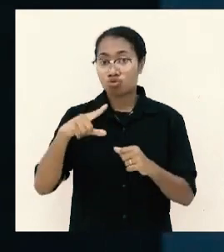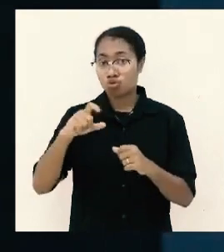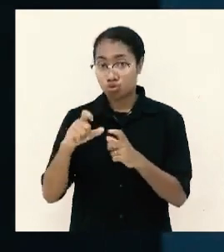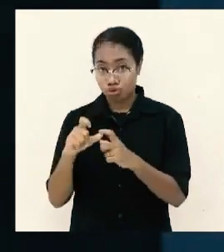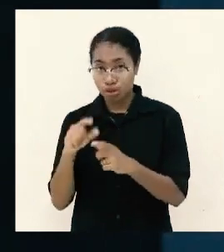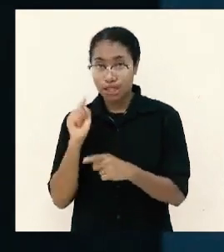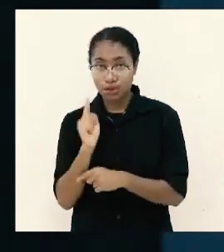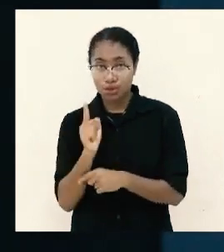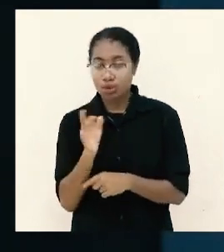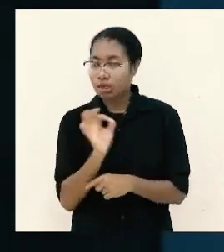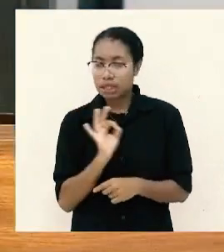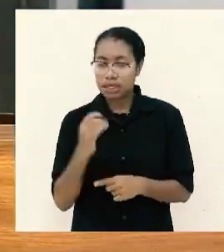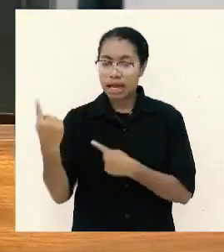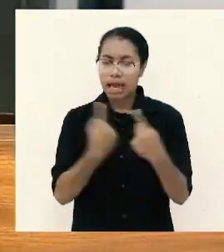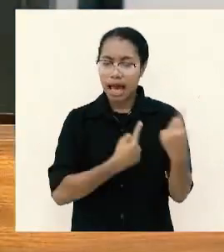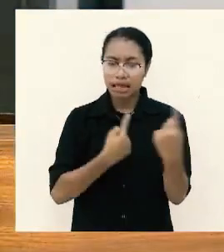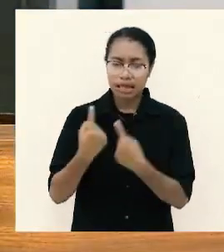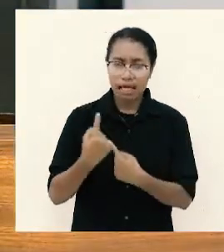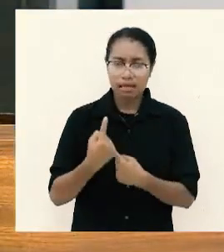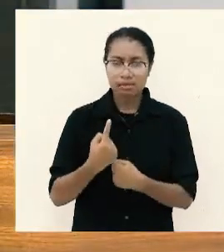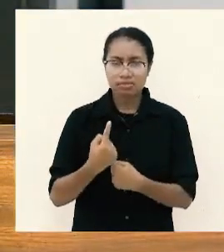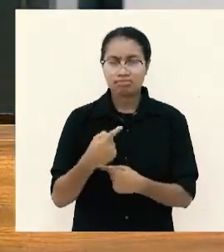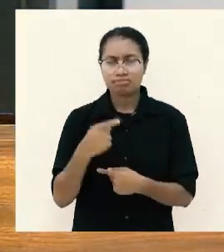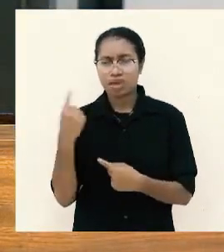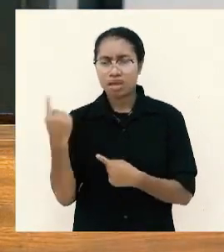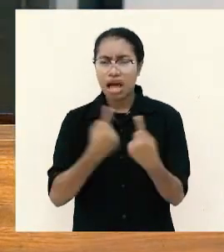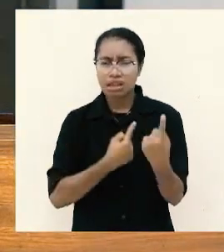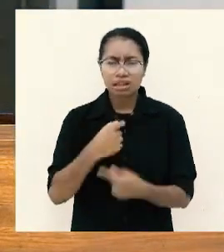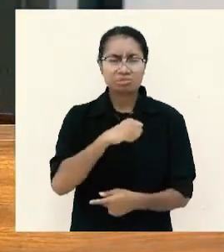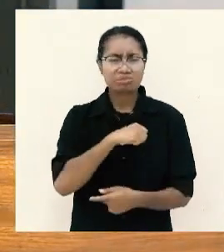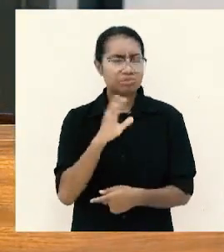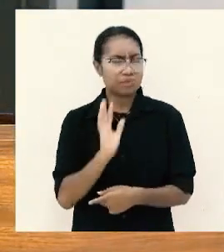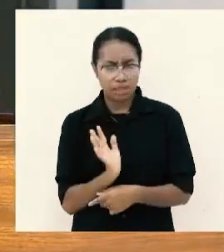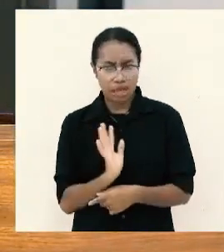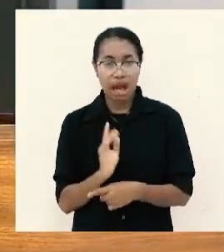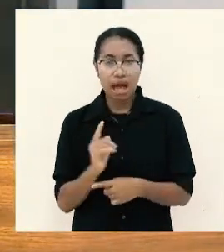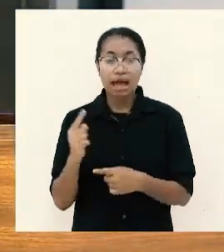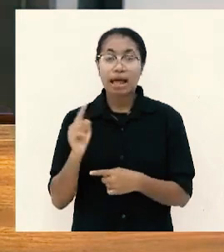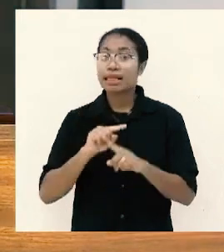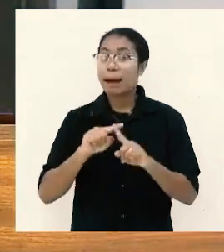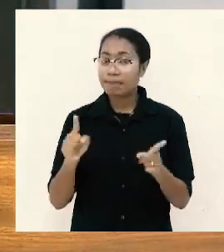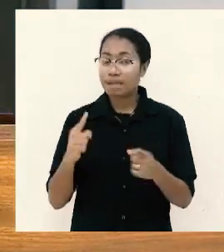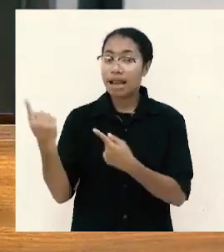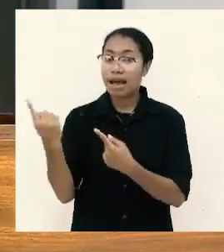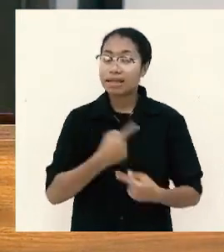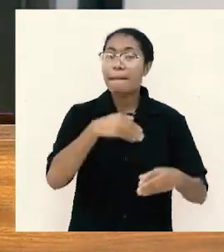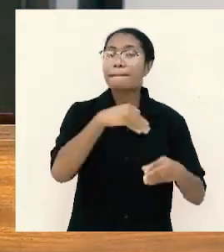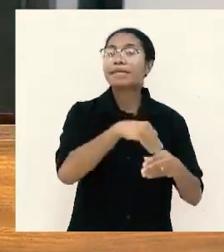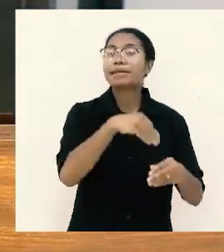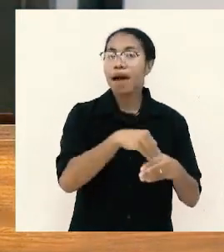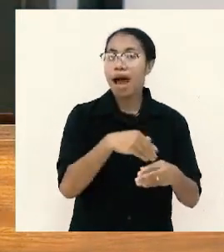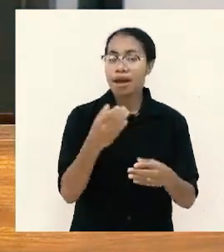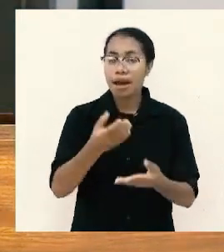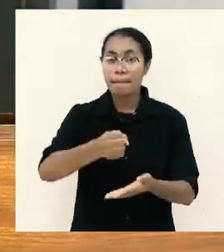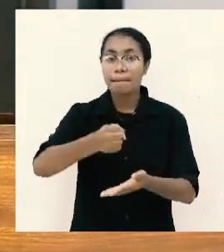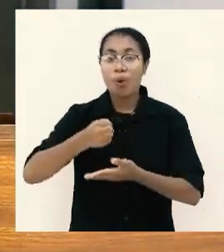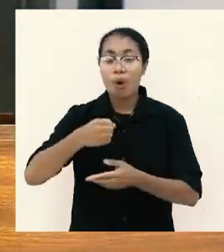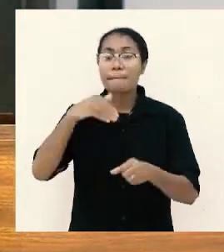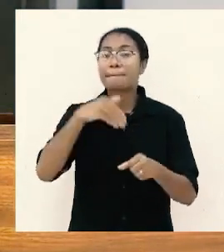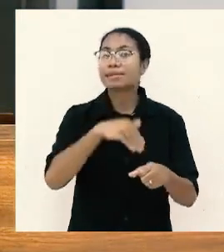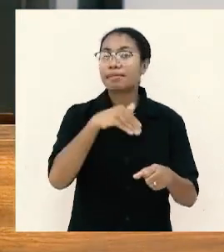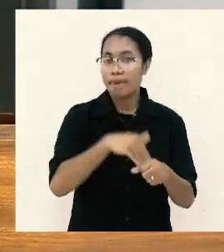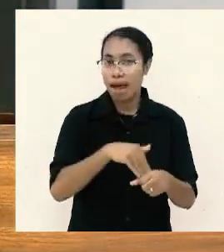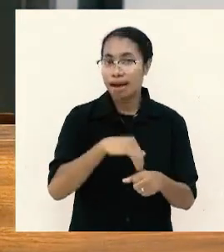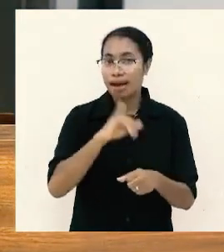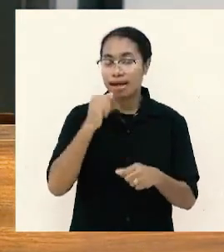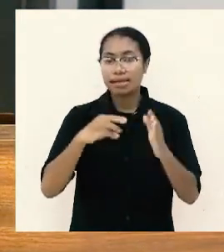datang dengan tangan hampa tapi dengan membawa persembahan yang diberikan oleh jemaat Filipi